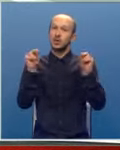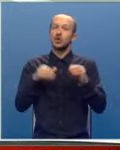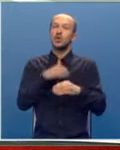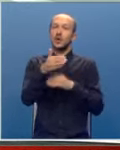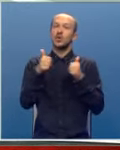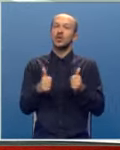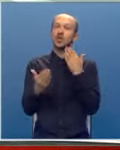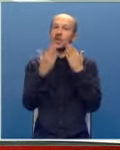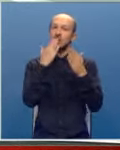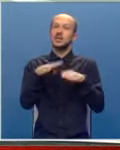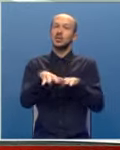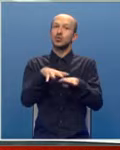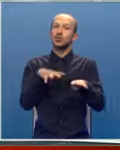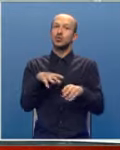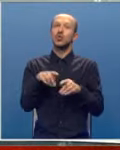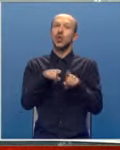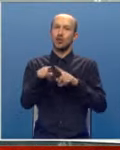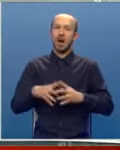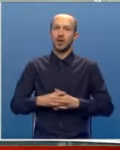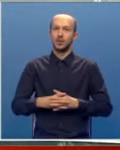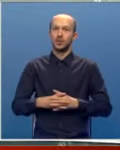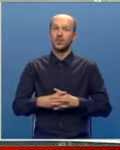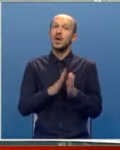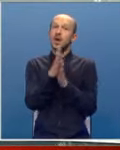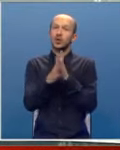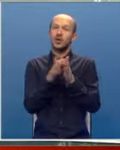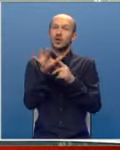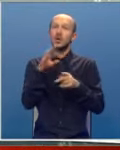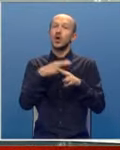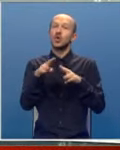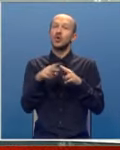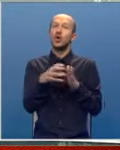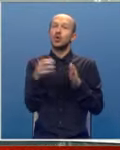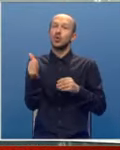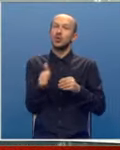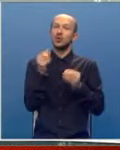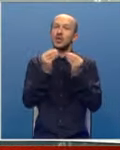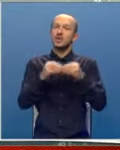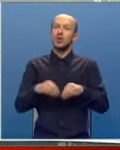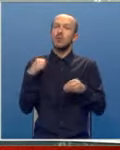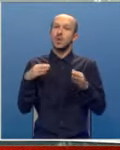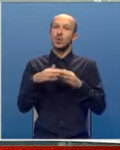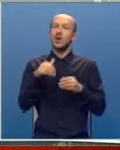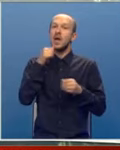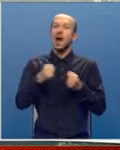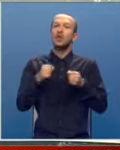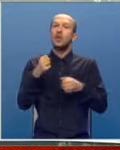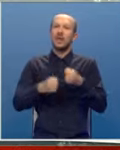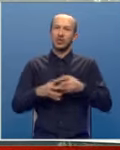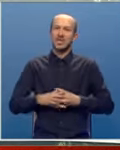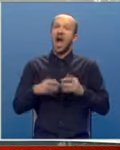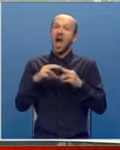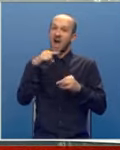je nakon današnje sjednice Skupštinskog kolegijuma. Razgovaralo se o rješavanju dugogodešnjeg spora Banja Luke i autoprevoza,